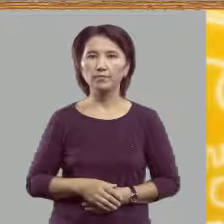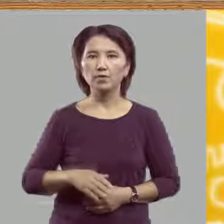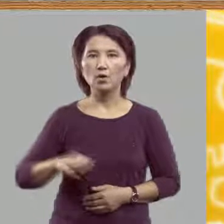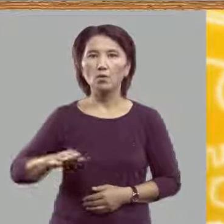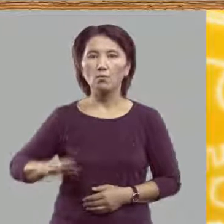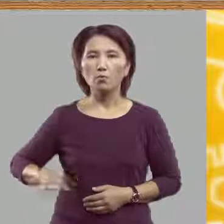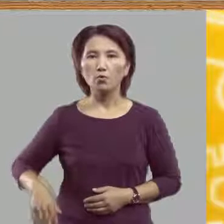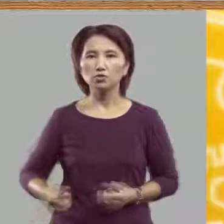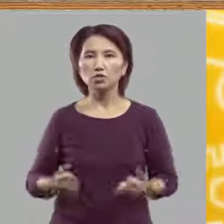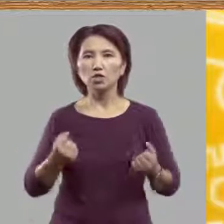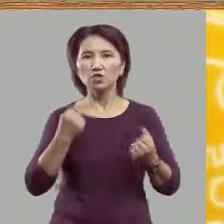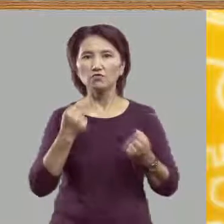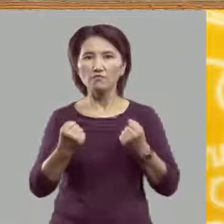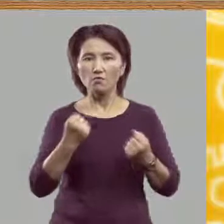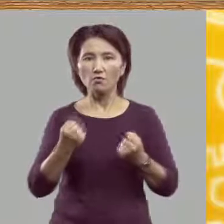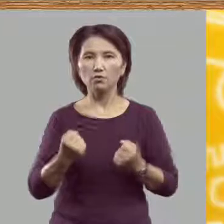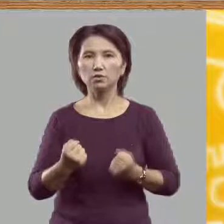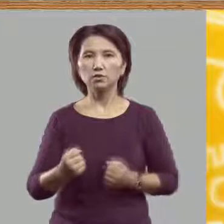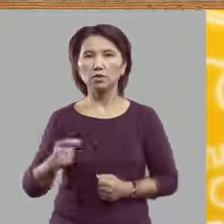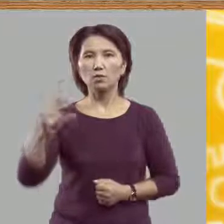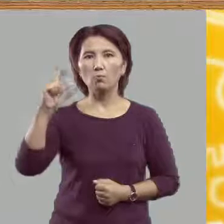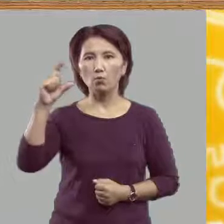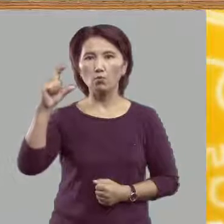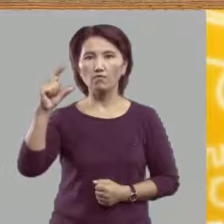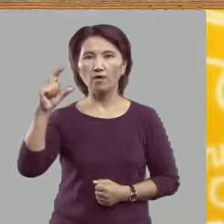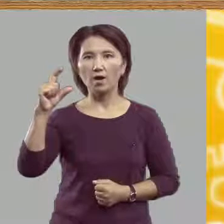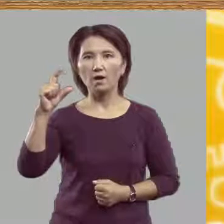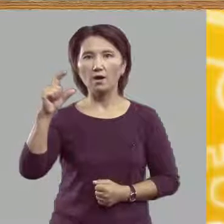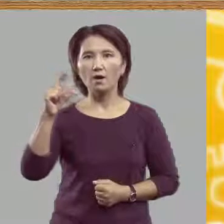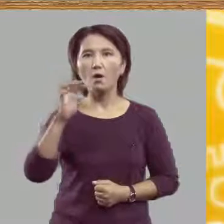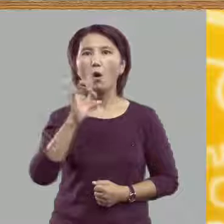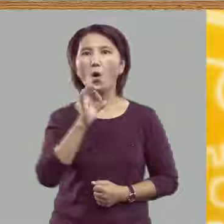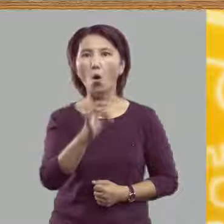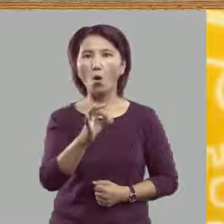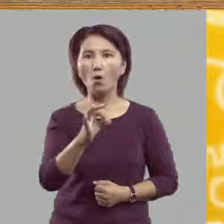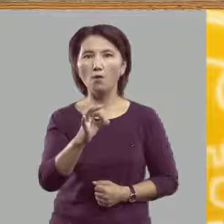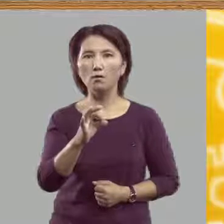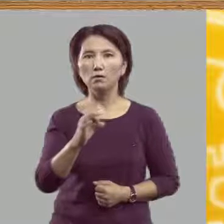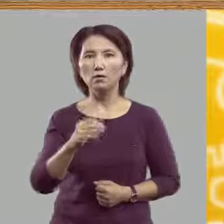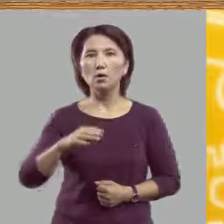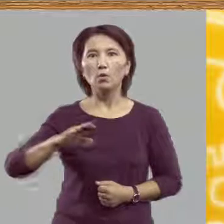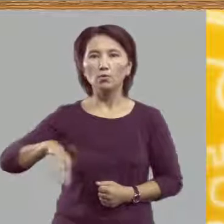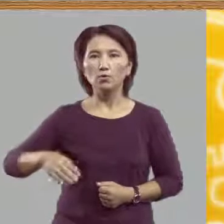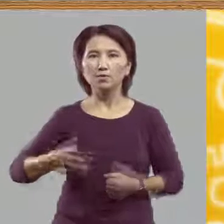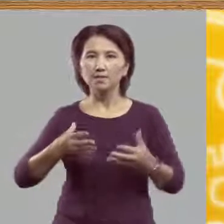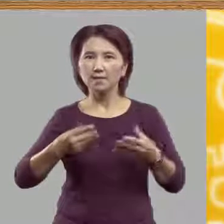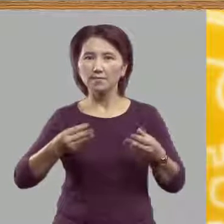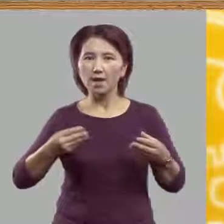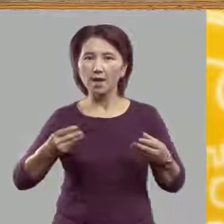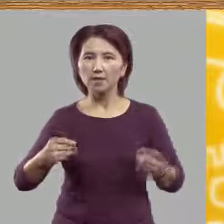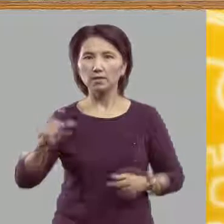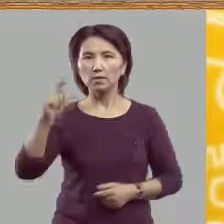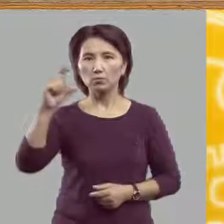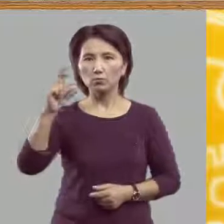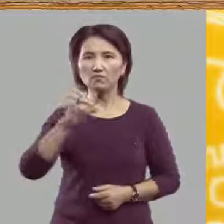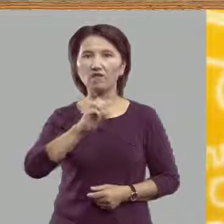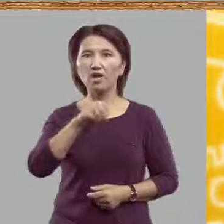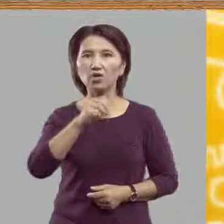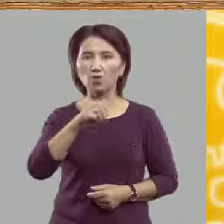После твёрдых буква О. После мягких буква Ё.